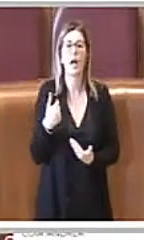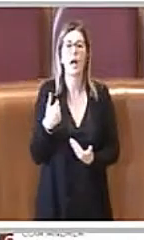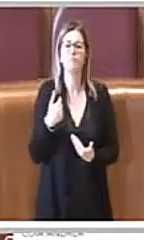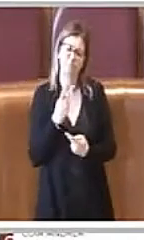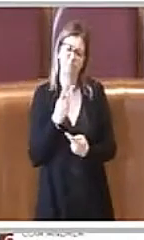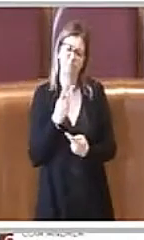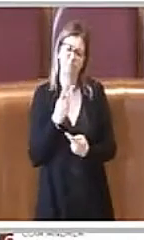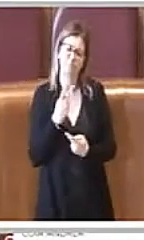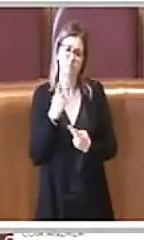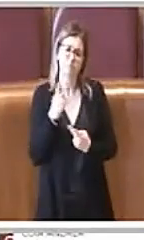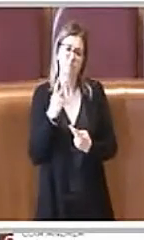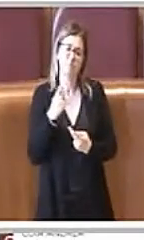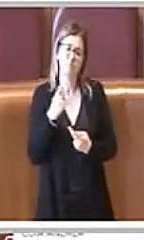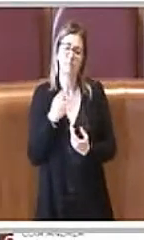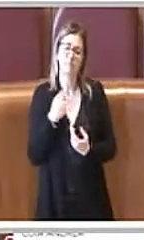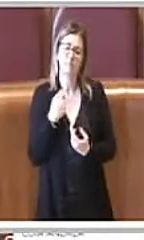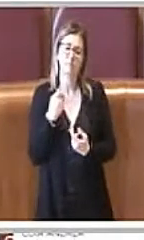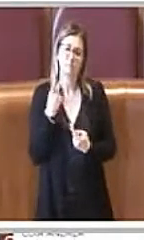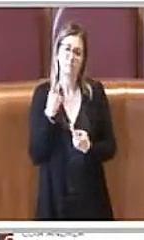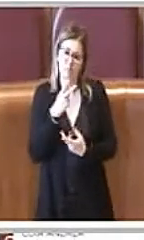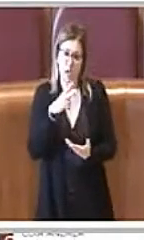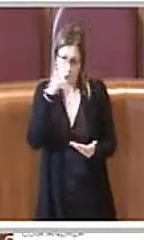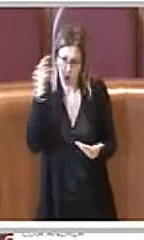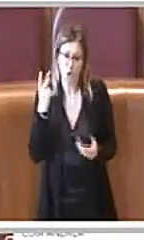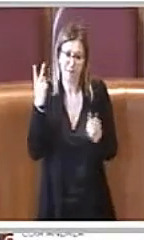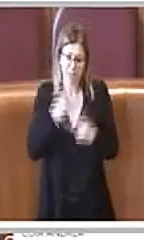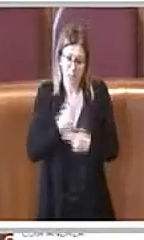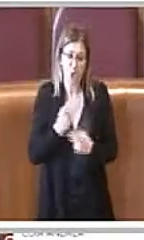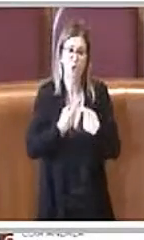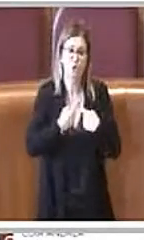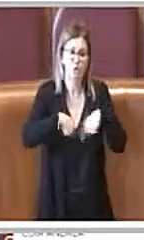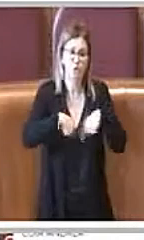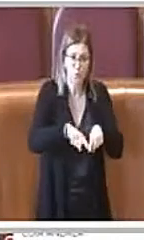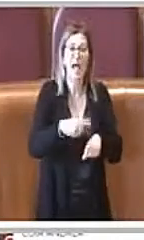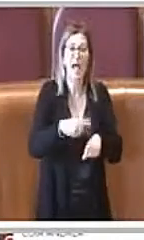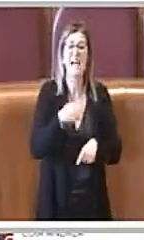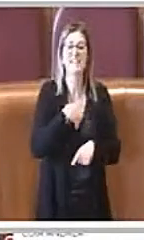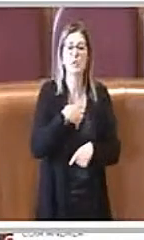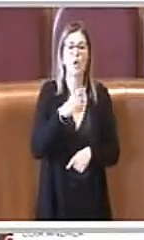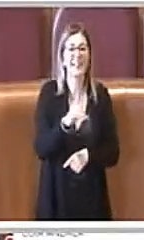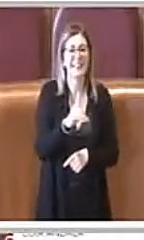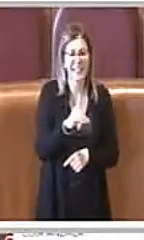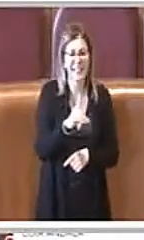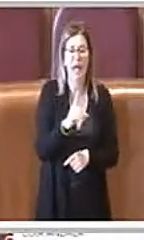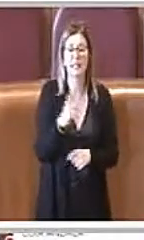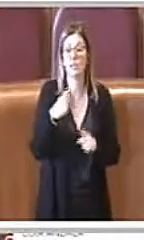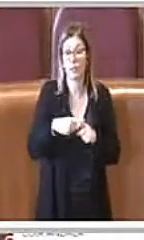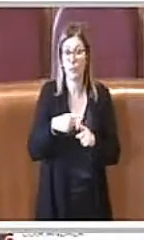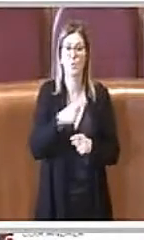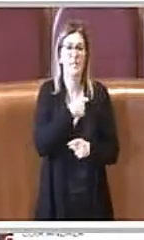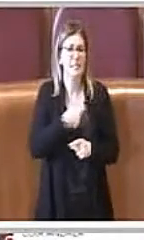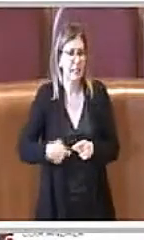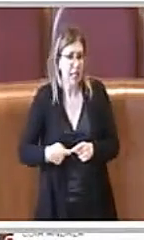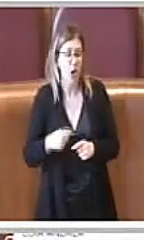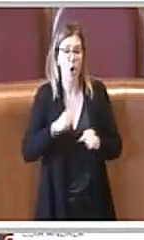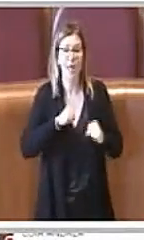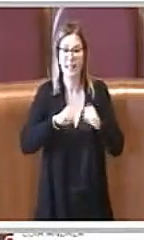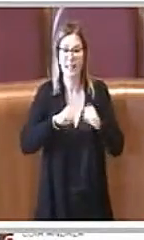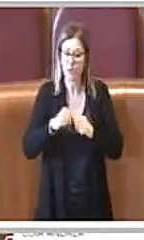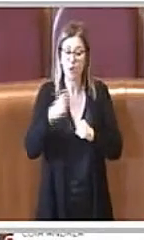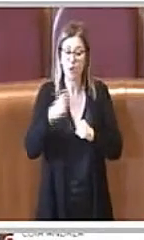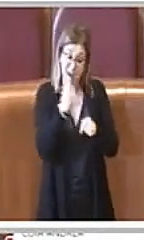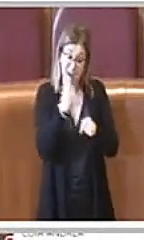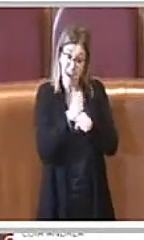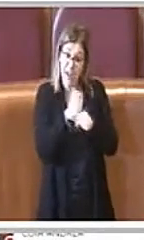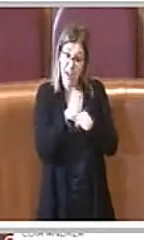effettivamente va riconosciuto che la Giunta, l'assessore De Santis, la Sindaca e tutti i direttori sul tema del lavoro agile